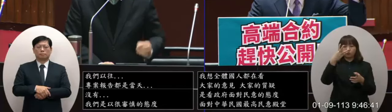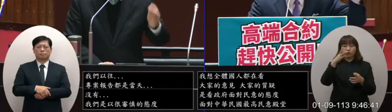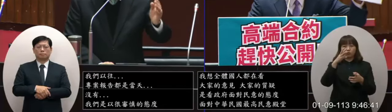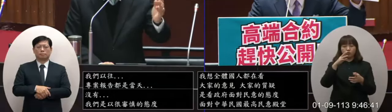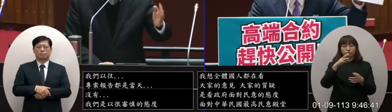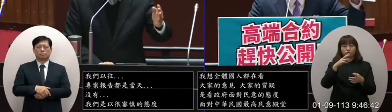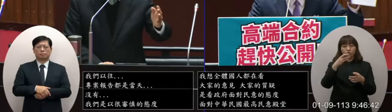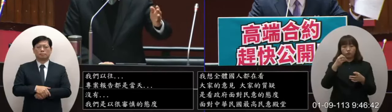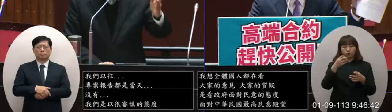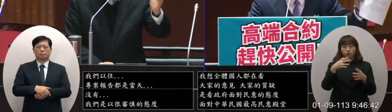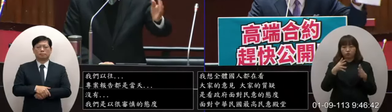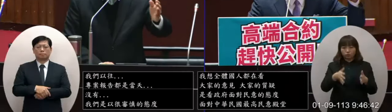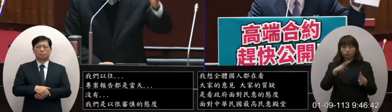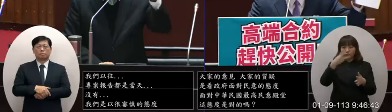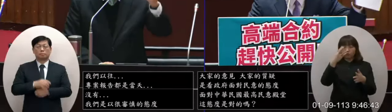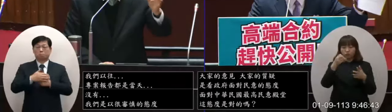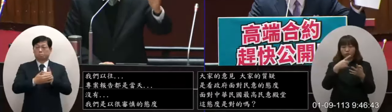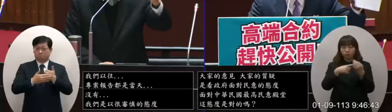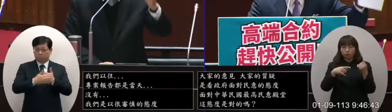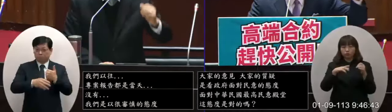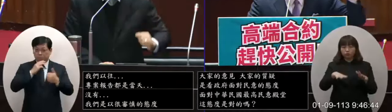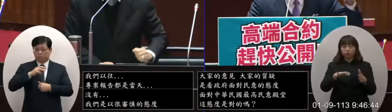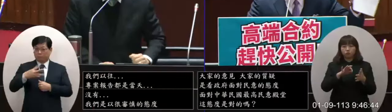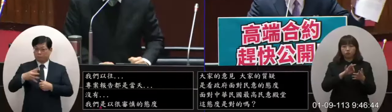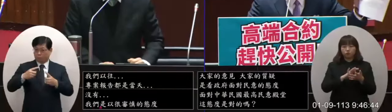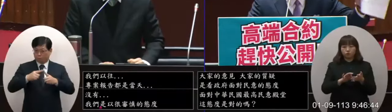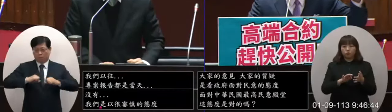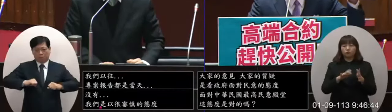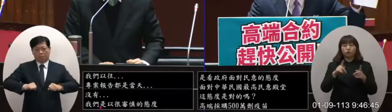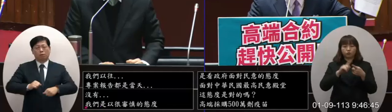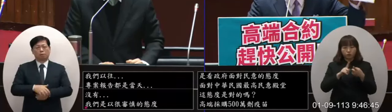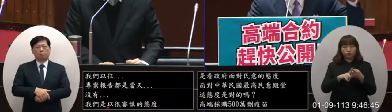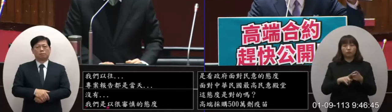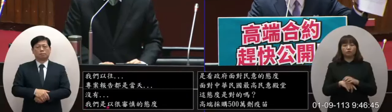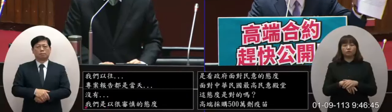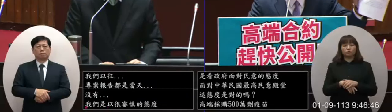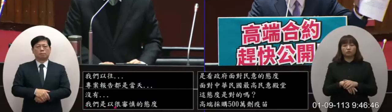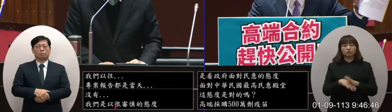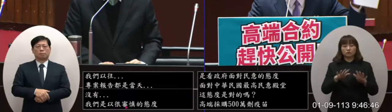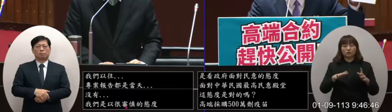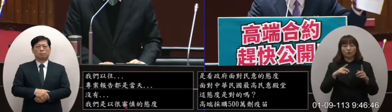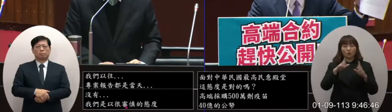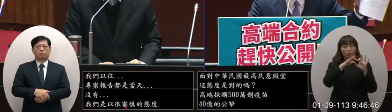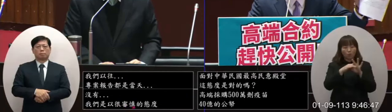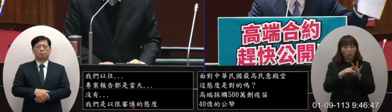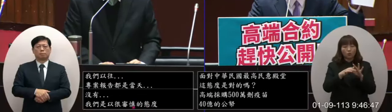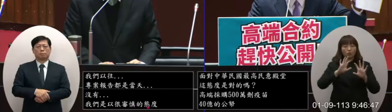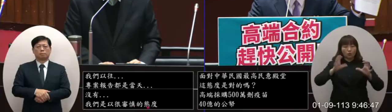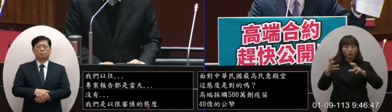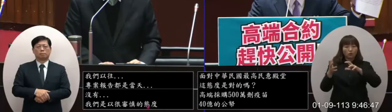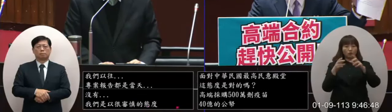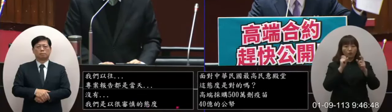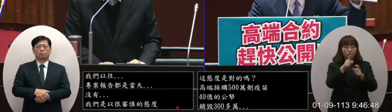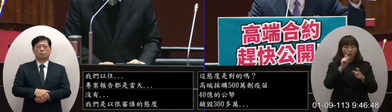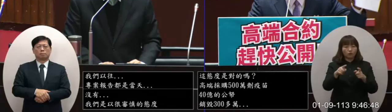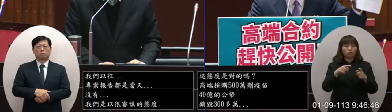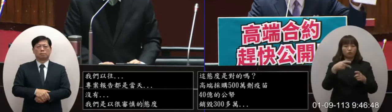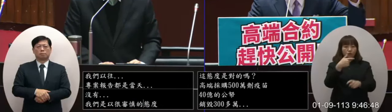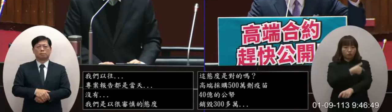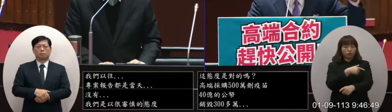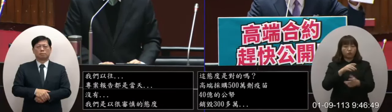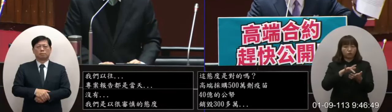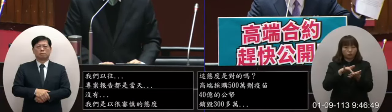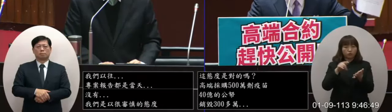多萬保護了三百多萬人的生命沒有錯但是相關國際採購的疫苗